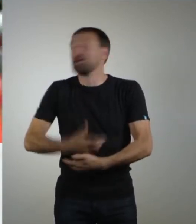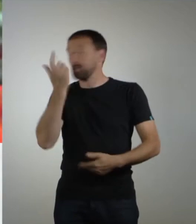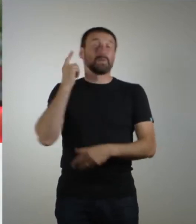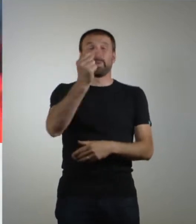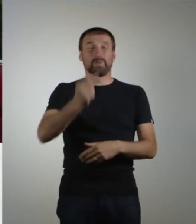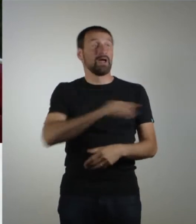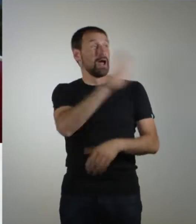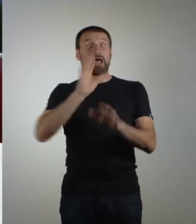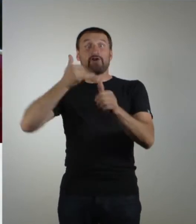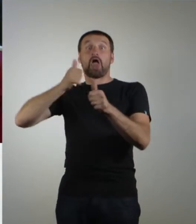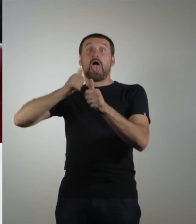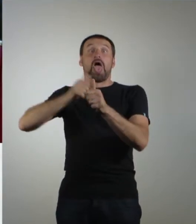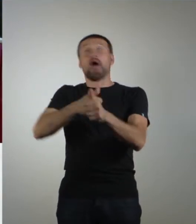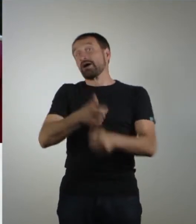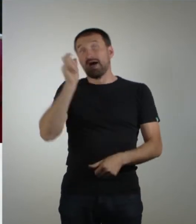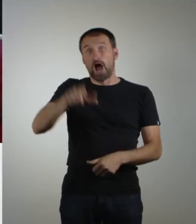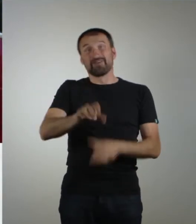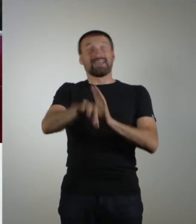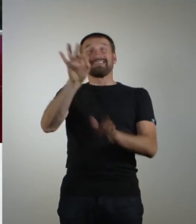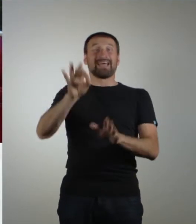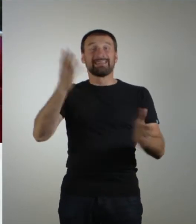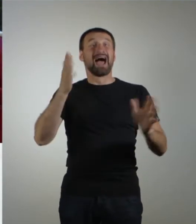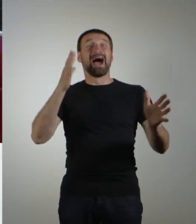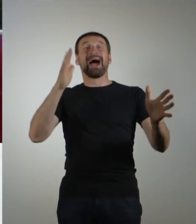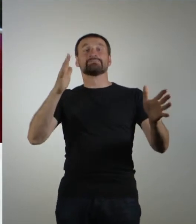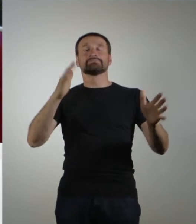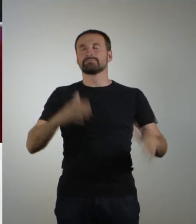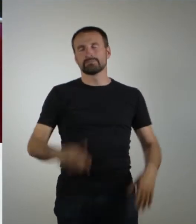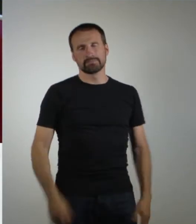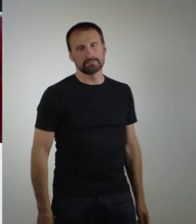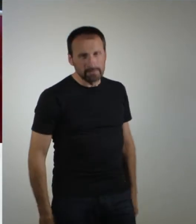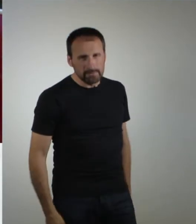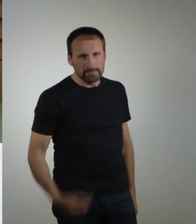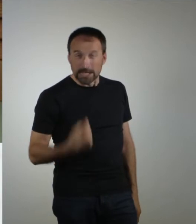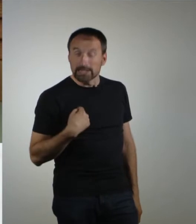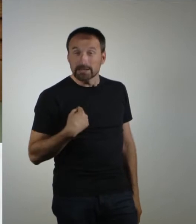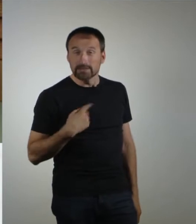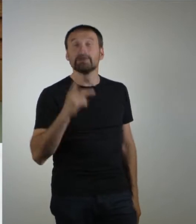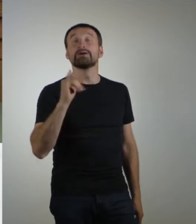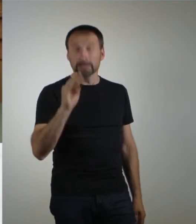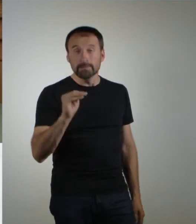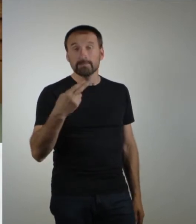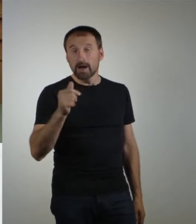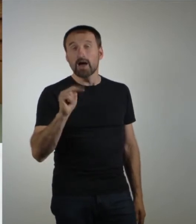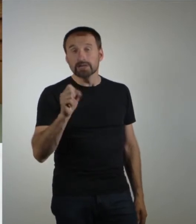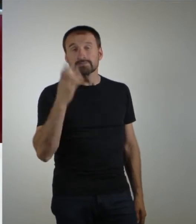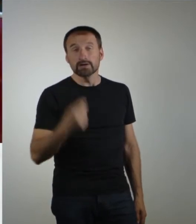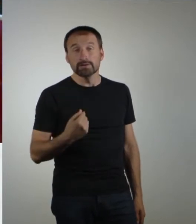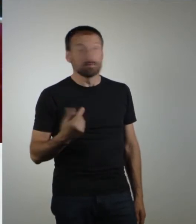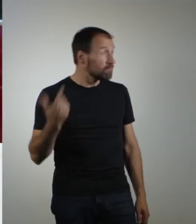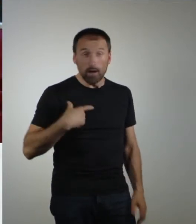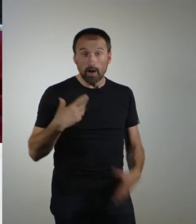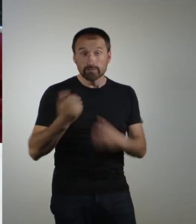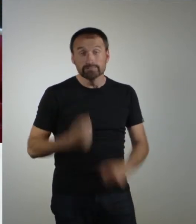Pflanze in die Hand und flieht panisch vor ihren Verfolgern, die sie entdeckt haben. Nicht mit mir! Nicht mit Kim Hansmann!